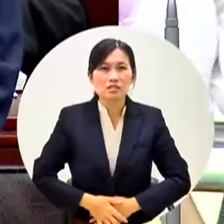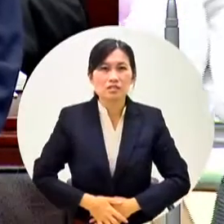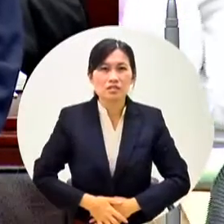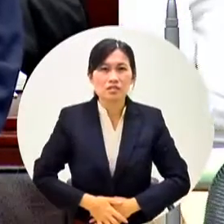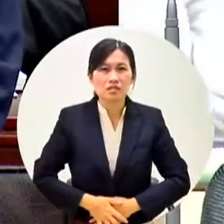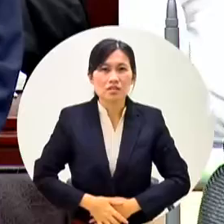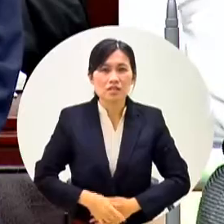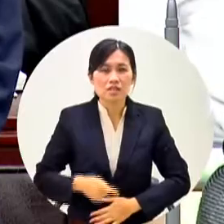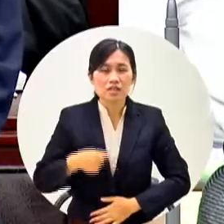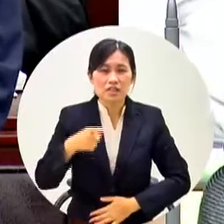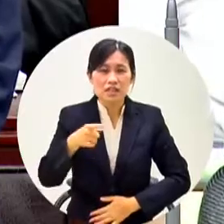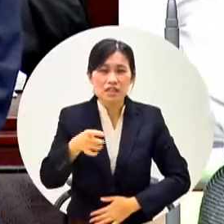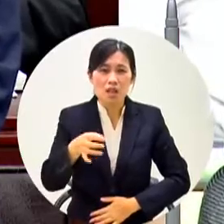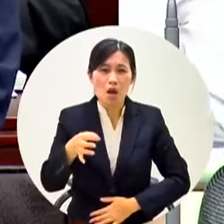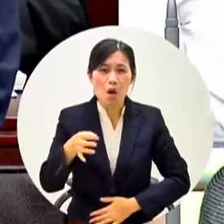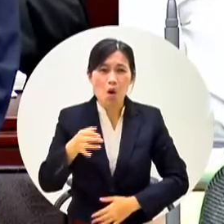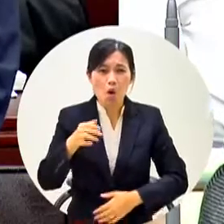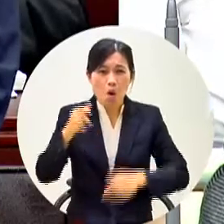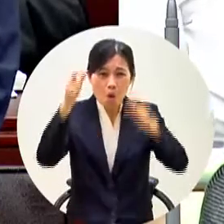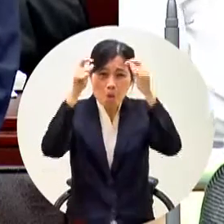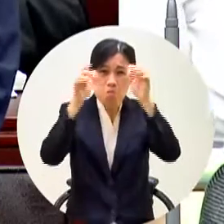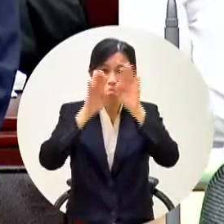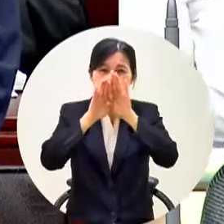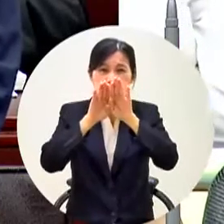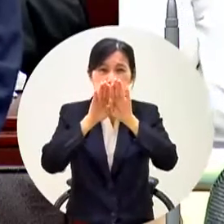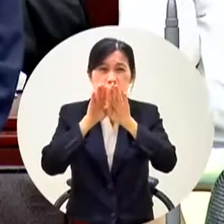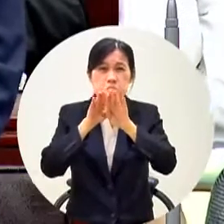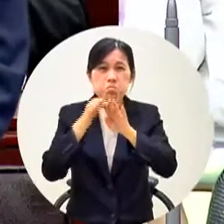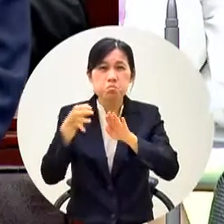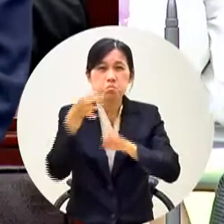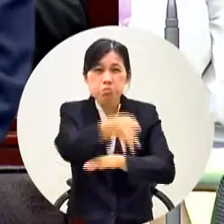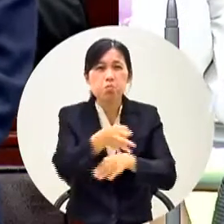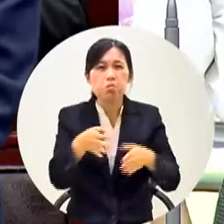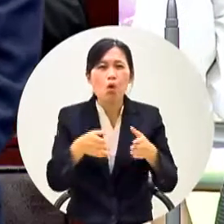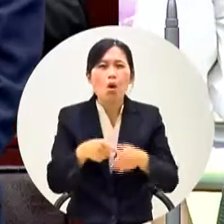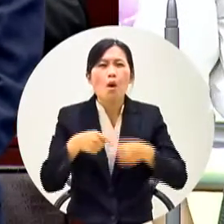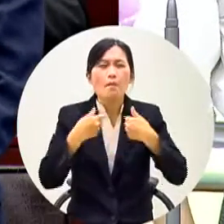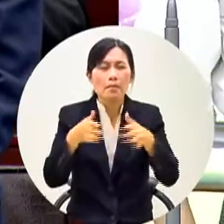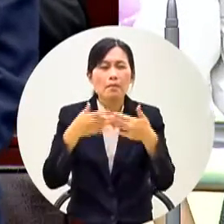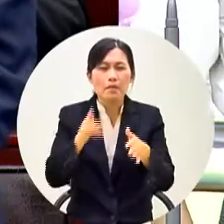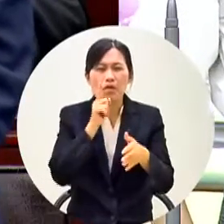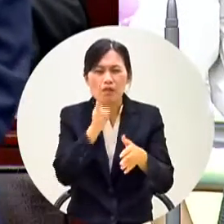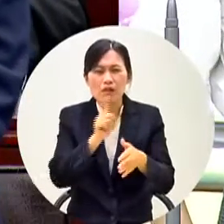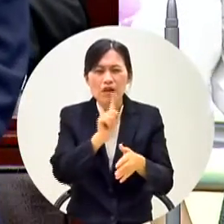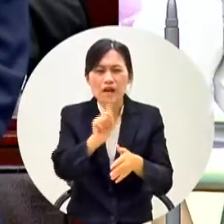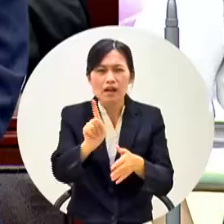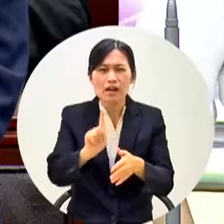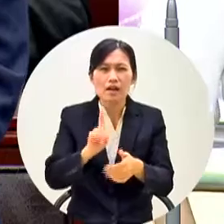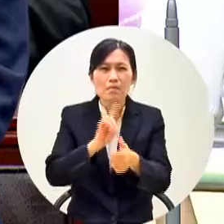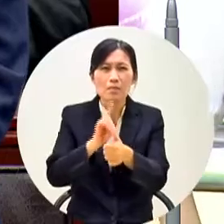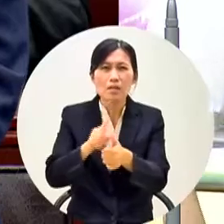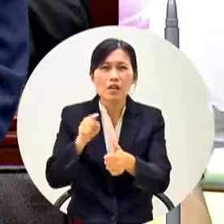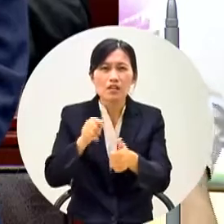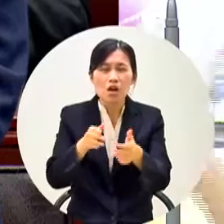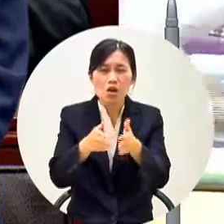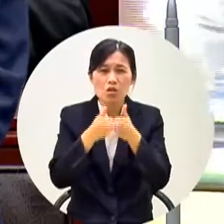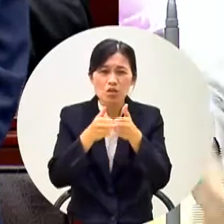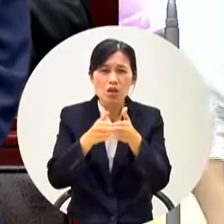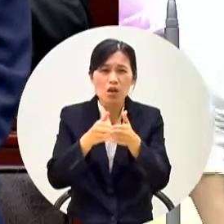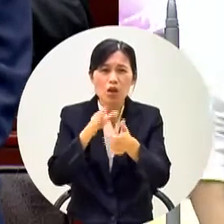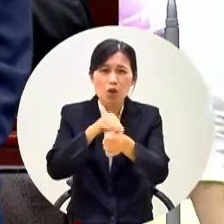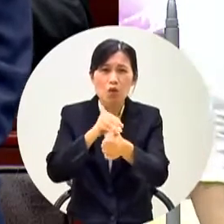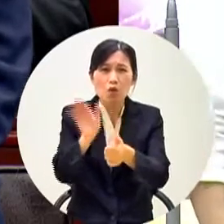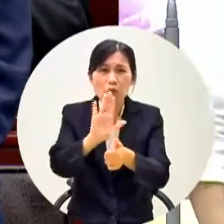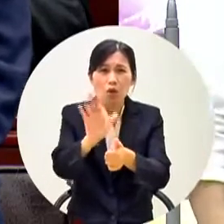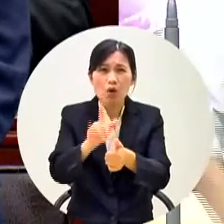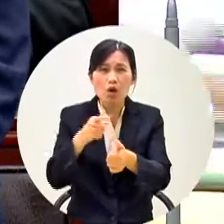薪水來我不要你硬拗啦我在講專業的要教你了你還是不學習謝謝我們議